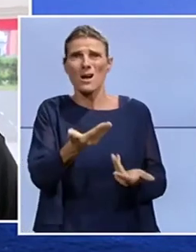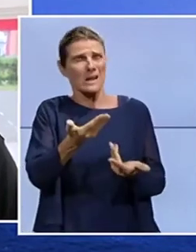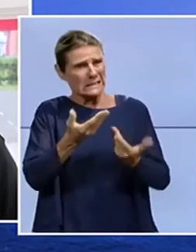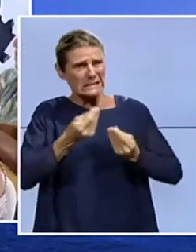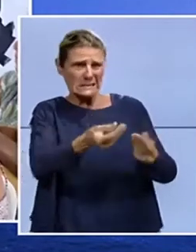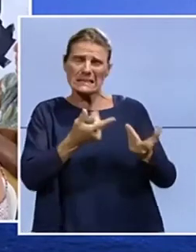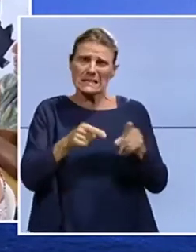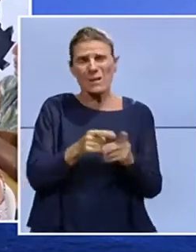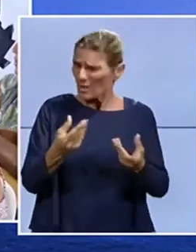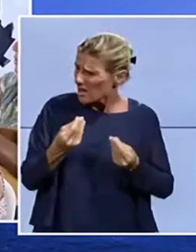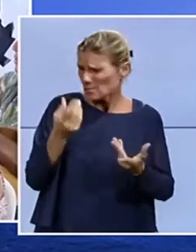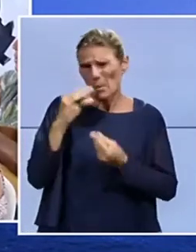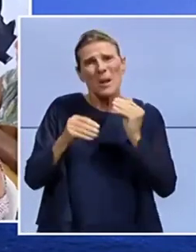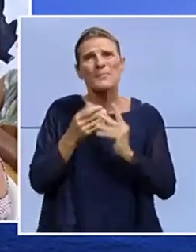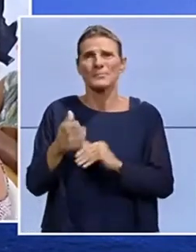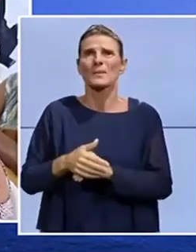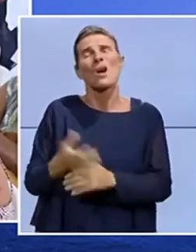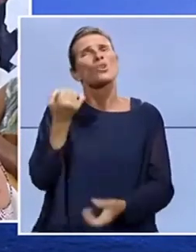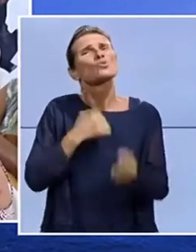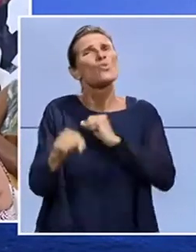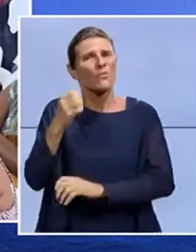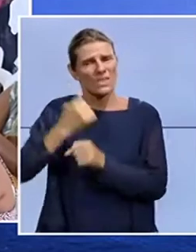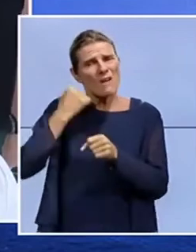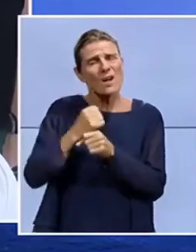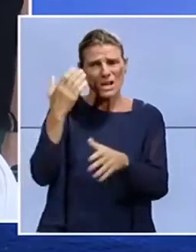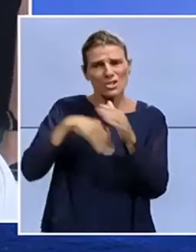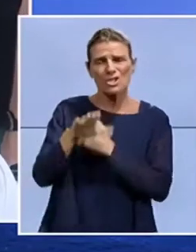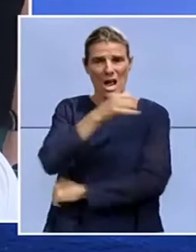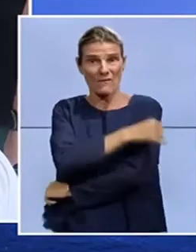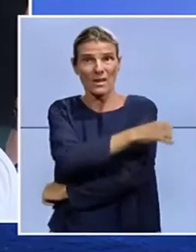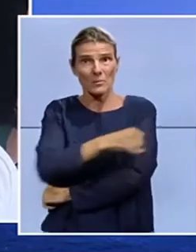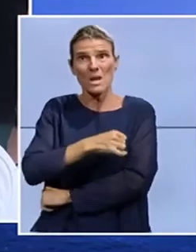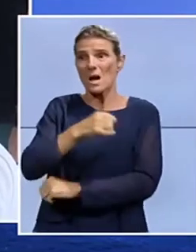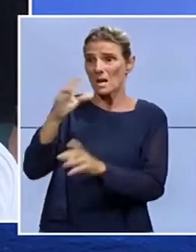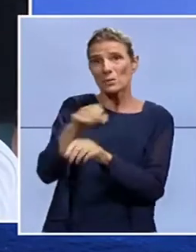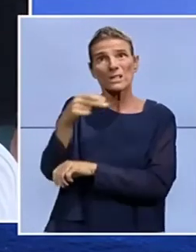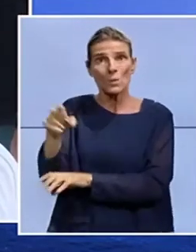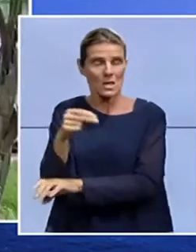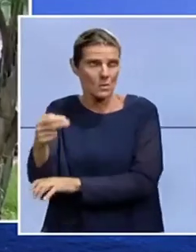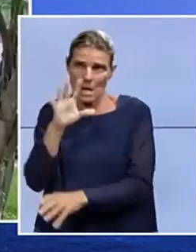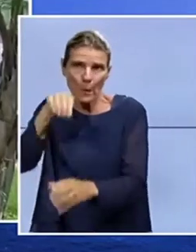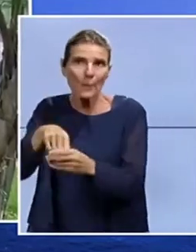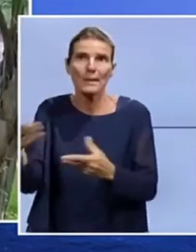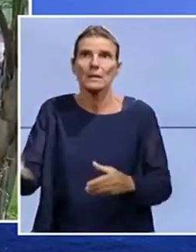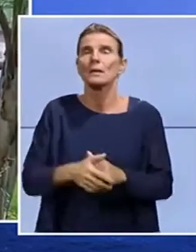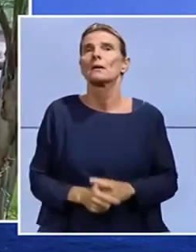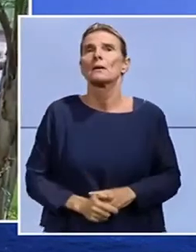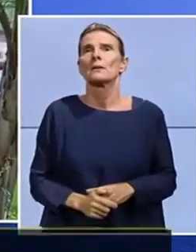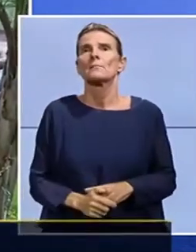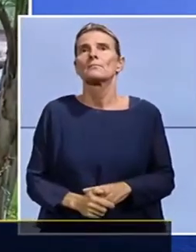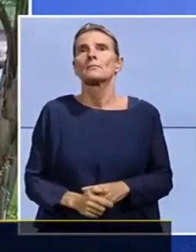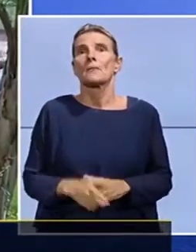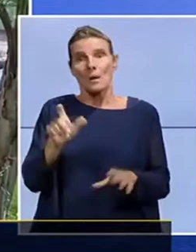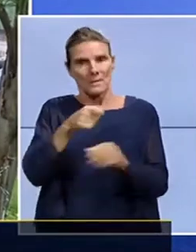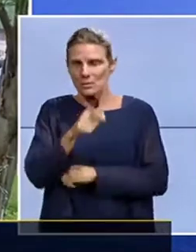énormément de difficultés. Une souffrance au travail ressentie également chez les infirmières de l'éducation nationale. Alors c'est vrai qu'on assiste à